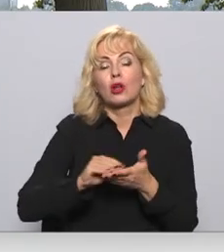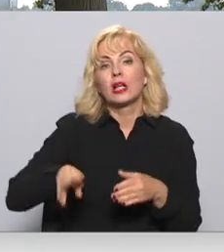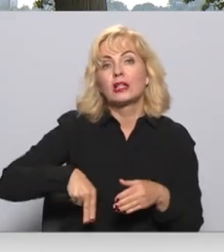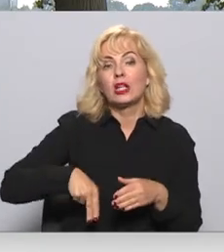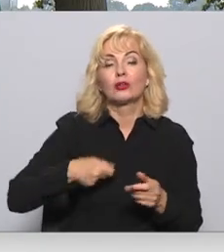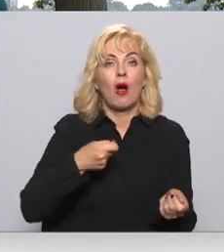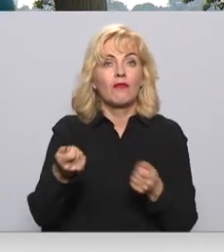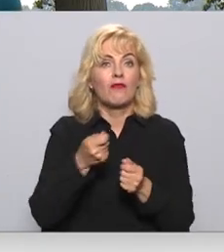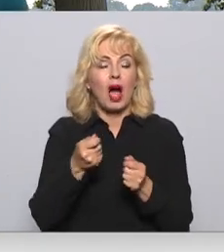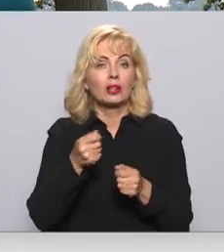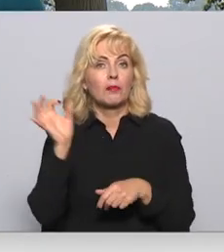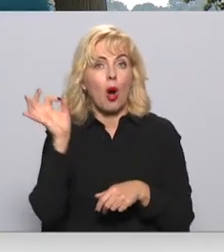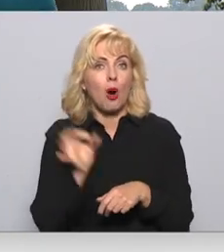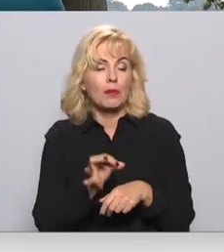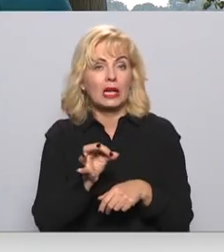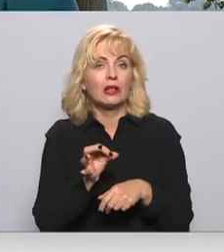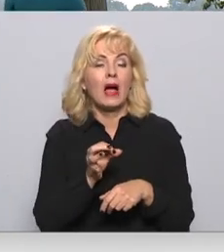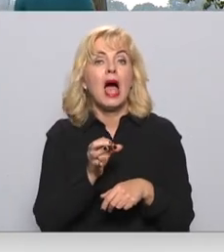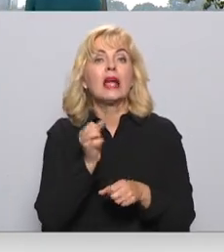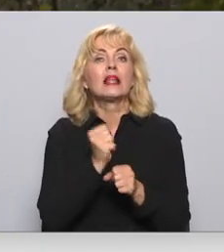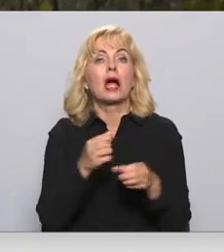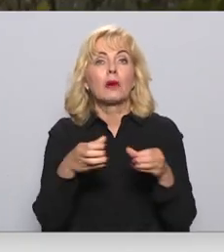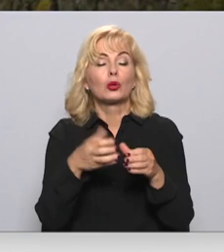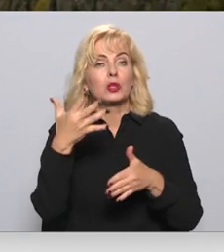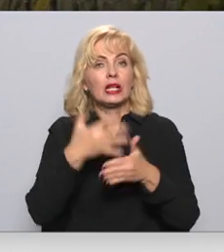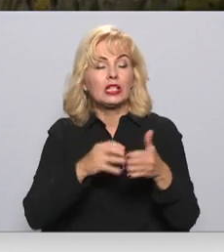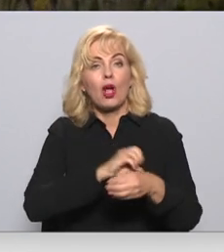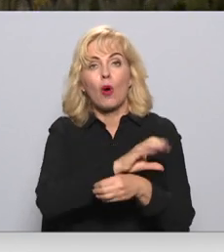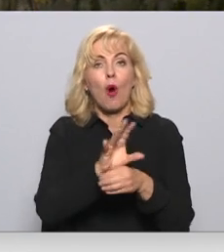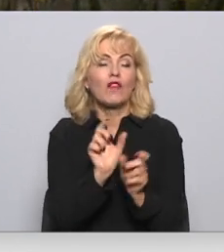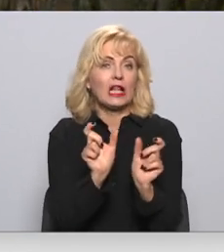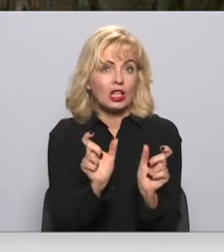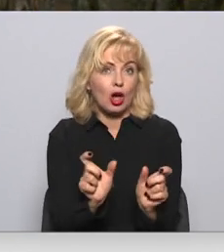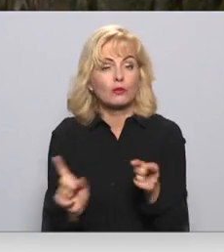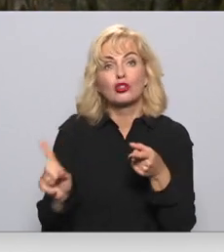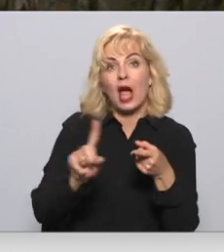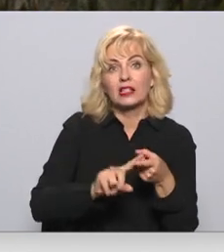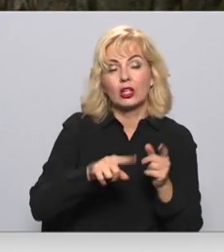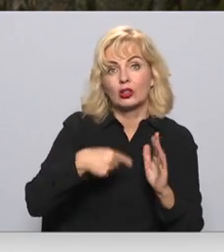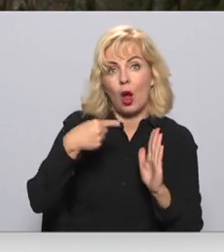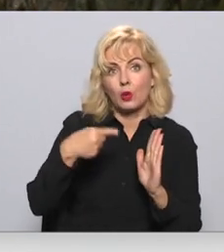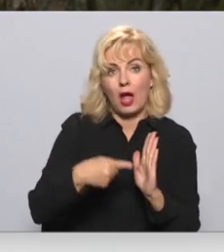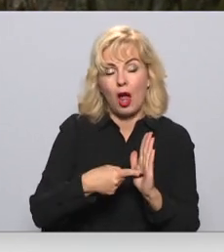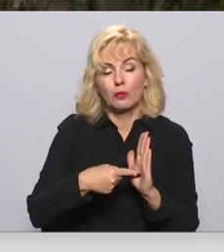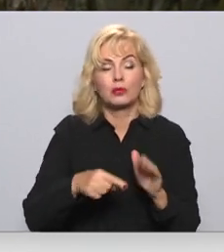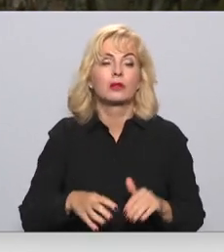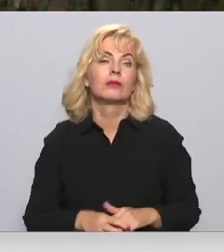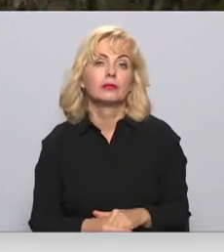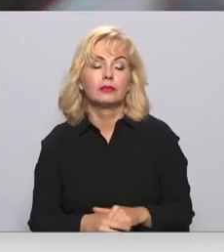vadītā operatīvās vadības grupa, kas risin ar Covid-19 ieroviežošanu saistītus jautājumus. Matar Līcīt, Latvijas